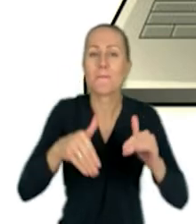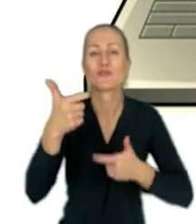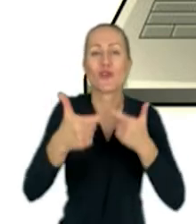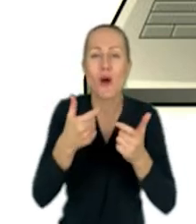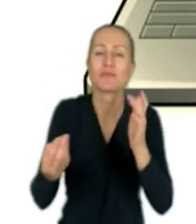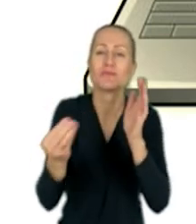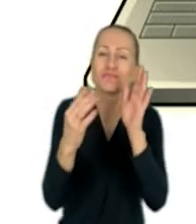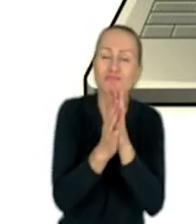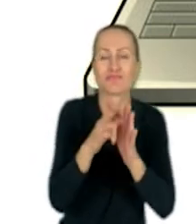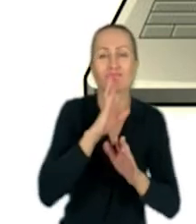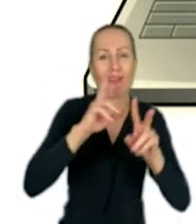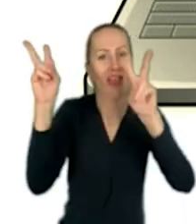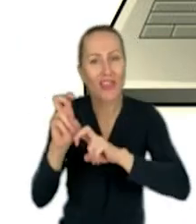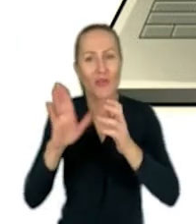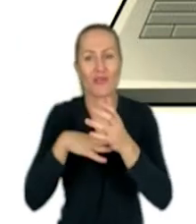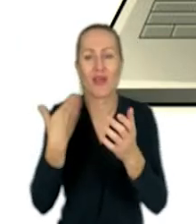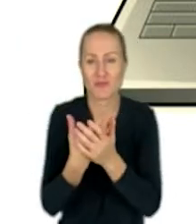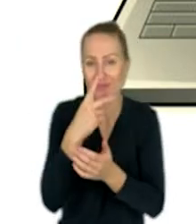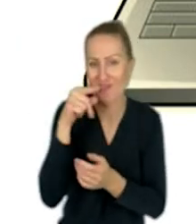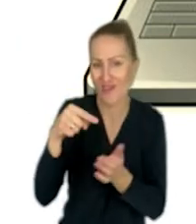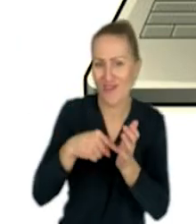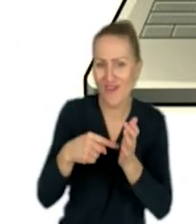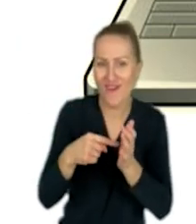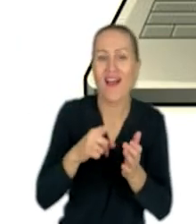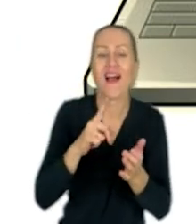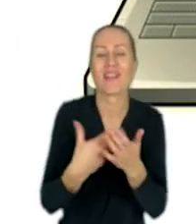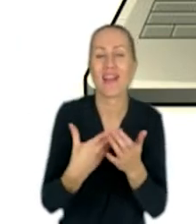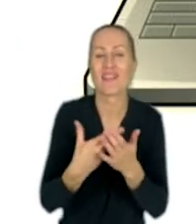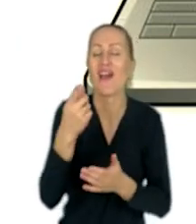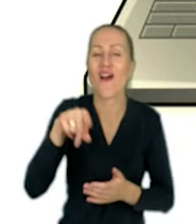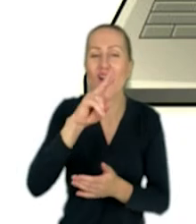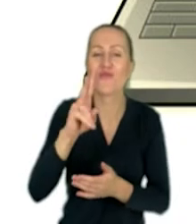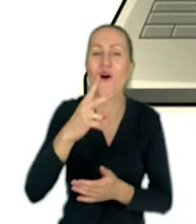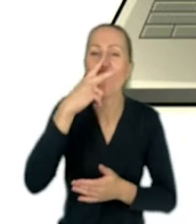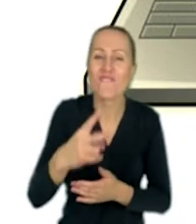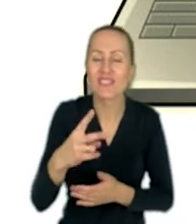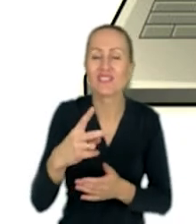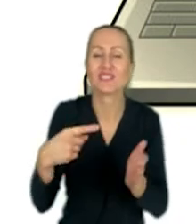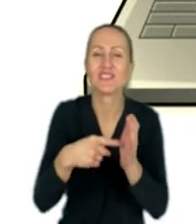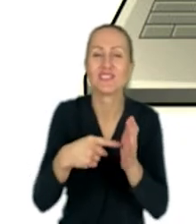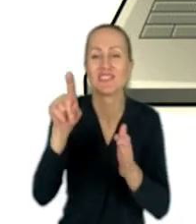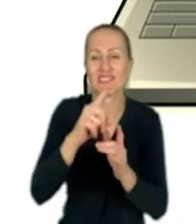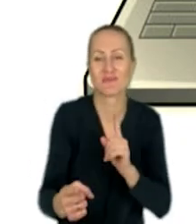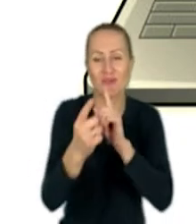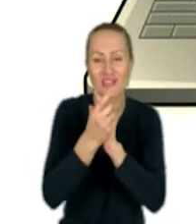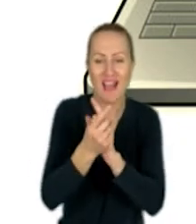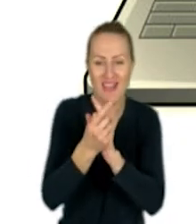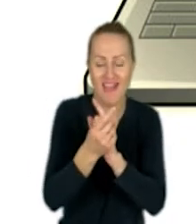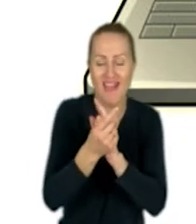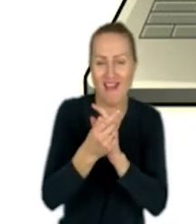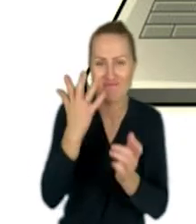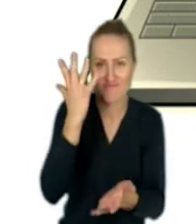tytuł tego linku. I tutaj w tym wypadku Bitly wirtualne na piątkę właśnie stąd się